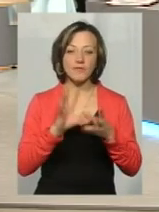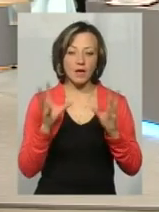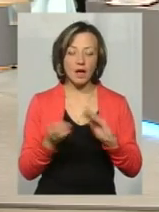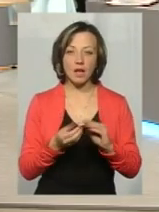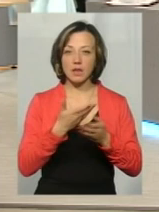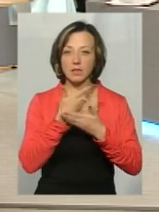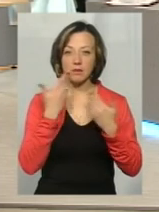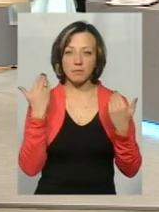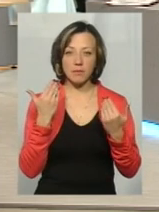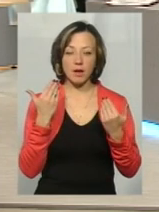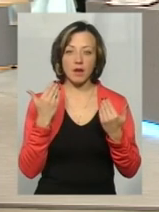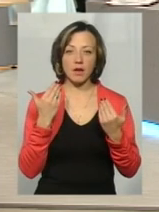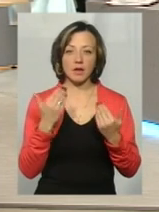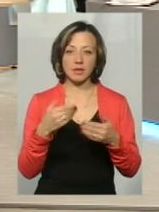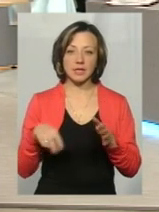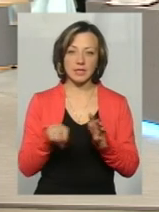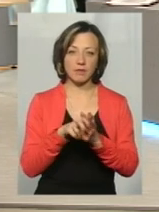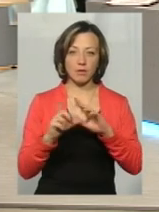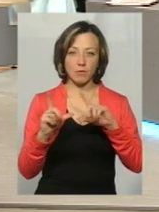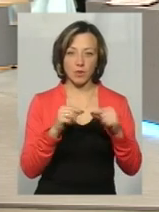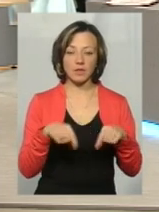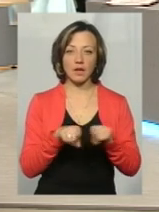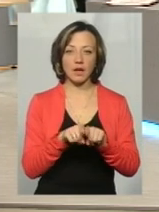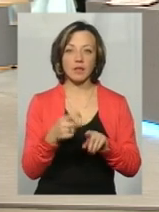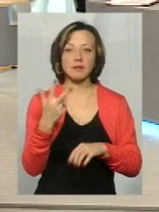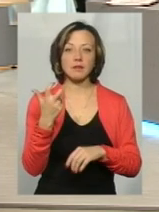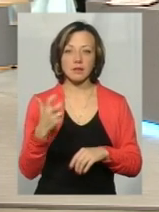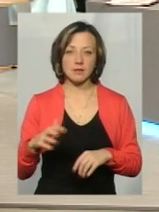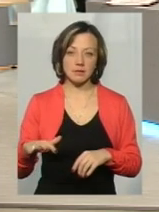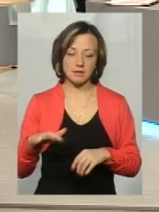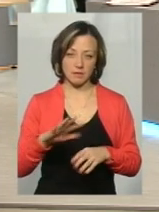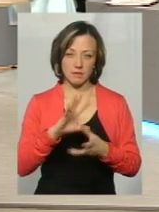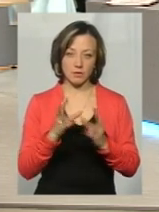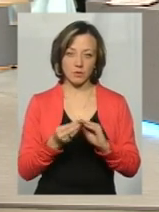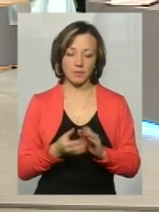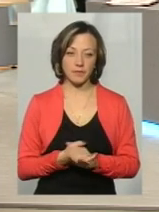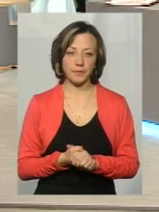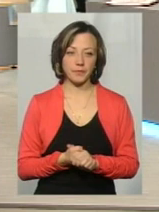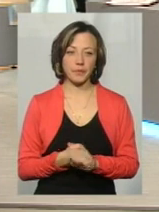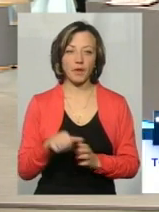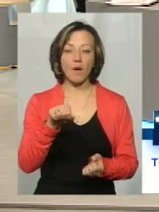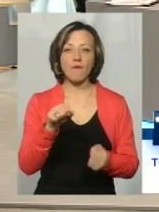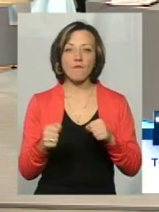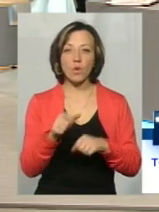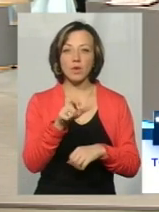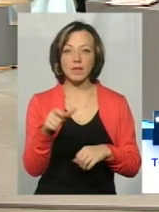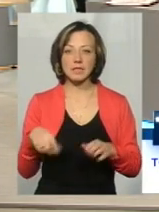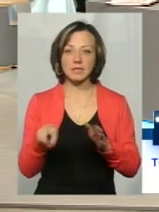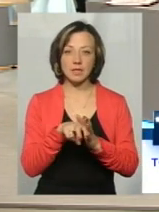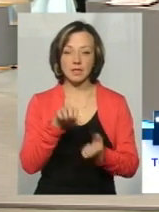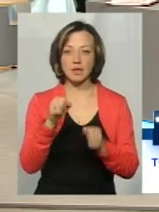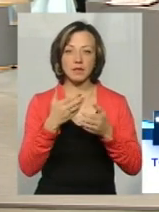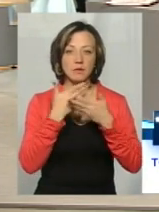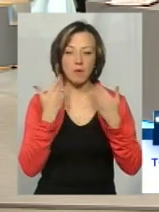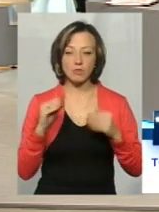немає у мене водійського посвідчення, я сів і поїхав. Таких багато? Майже 300. Тобто, водіїв, які просто сіли за кермою, не